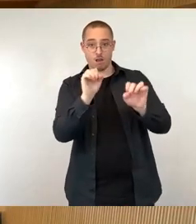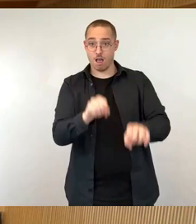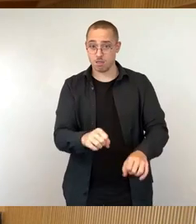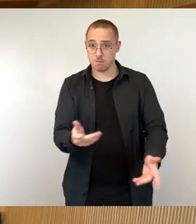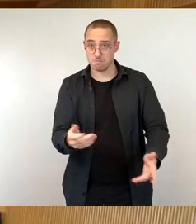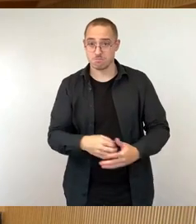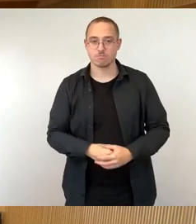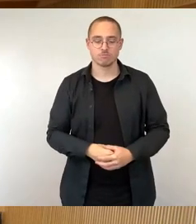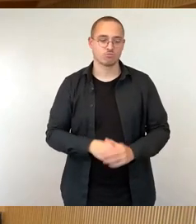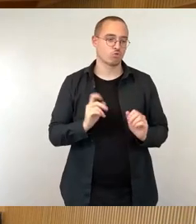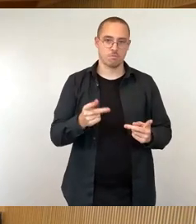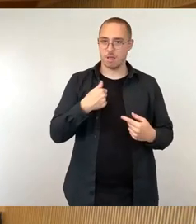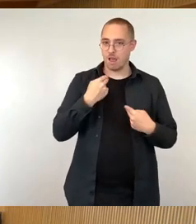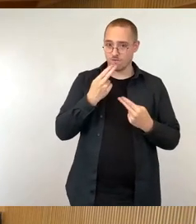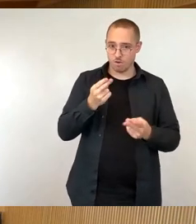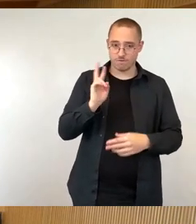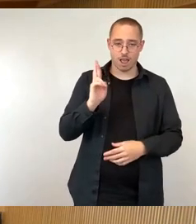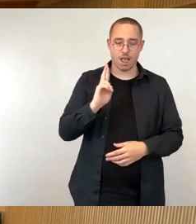beantworten durch Kollegen Thunhose.